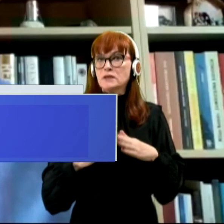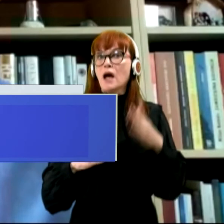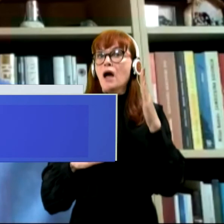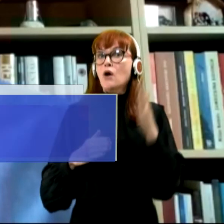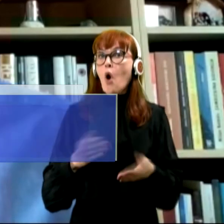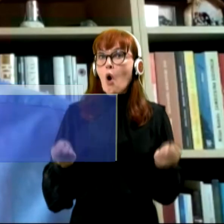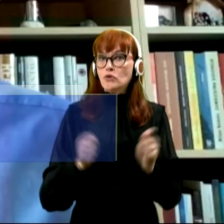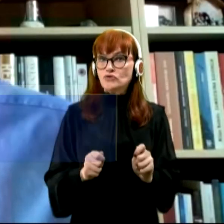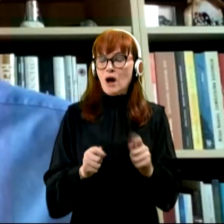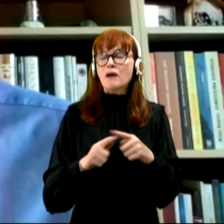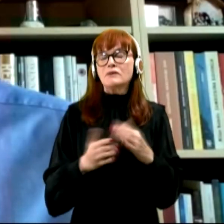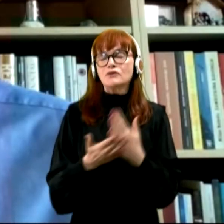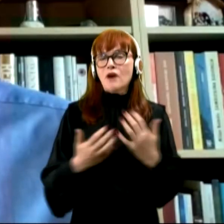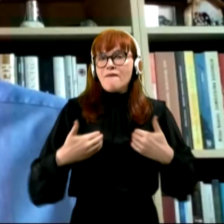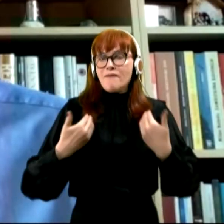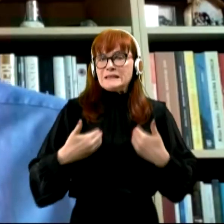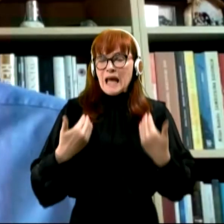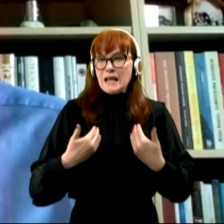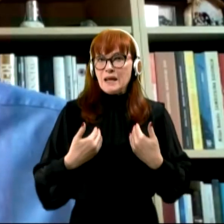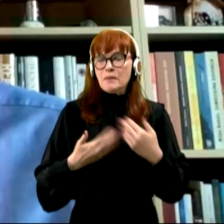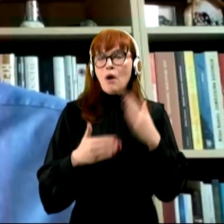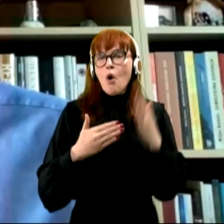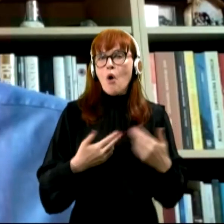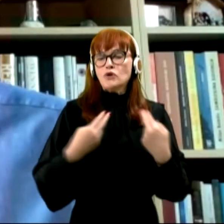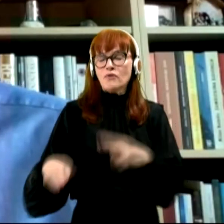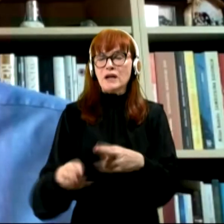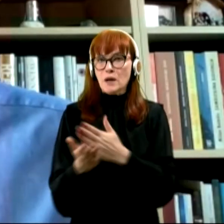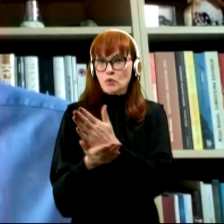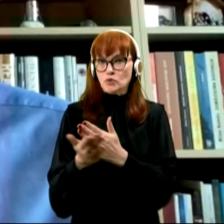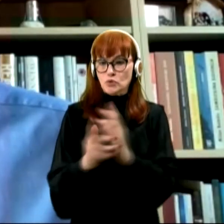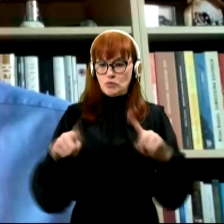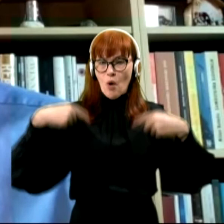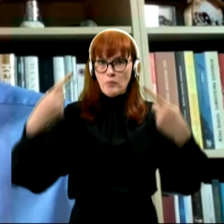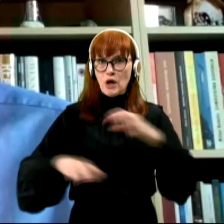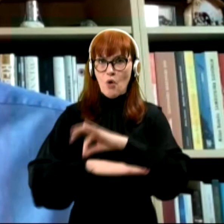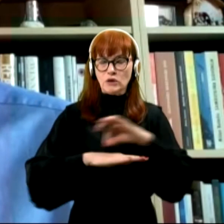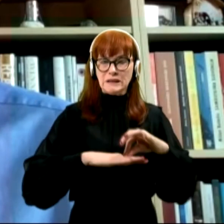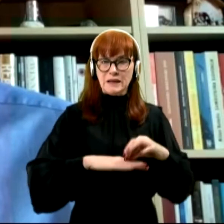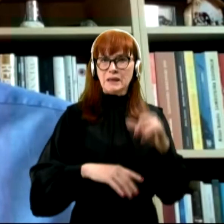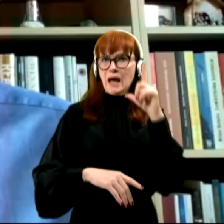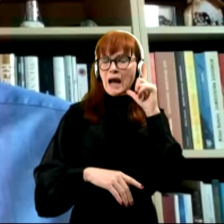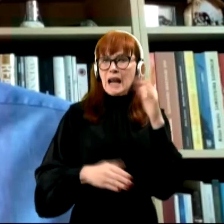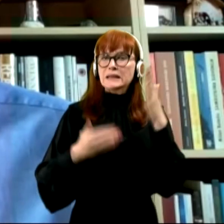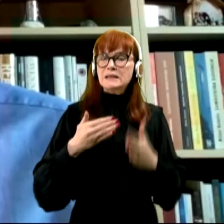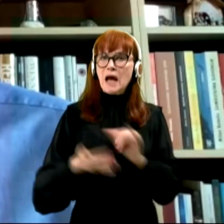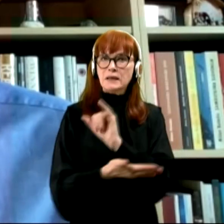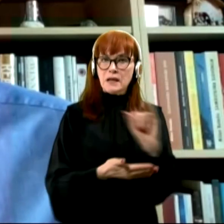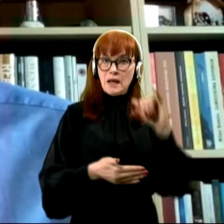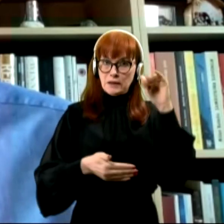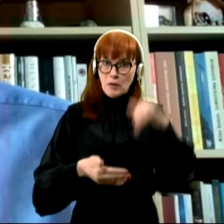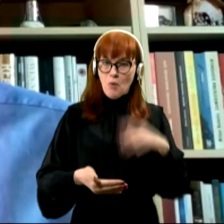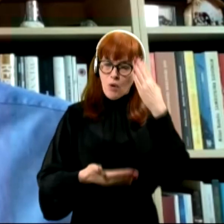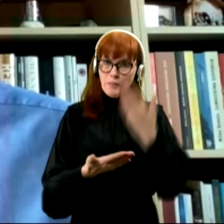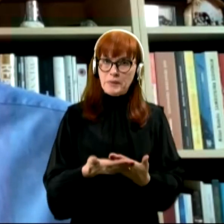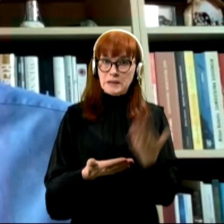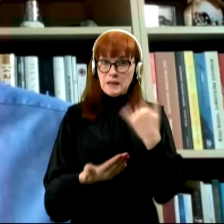že nestrpno veselim, da se končno vrnem v službo prihodnji teden. Glede zadnjega leta moram priznati, da